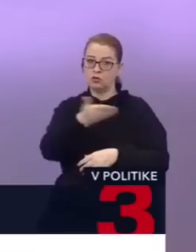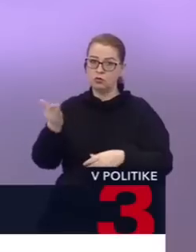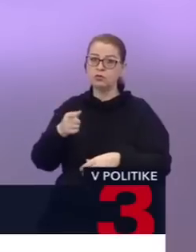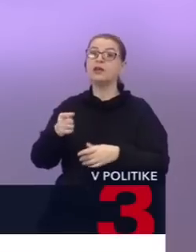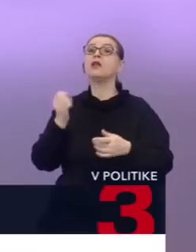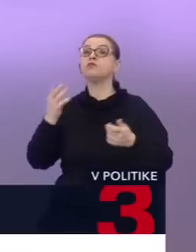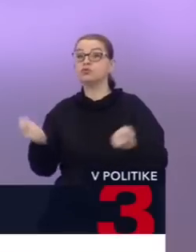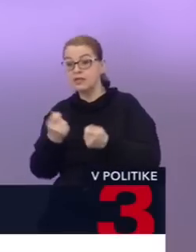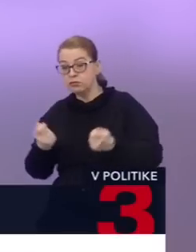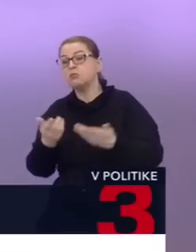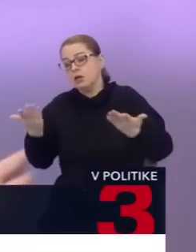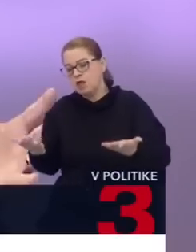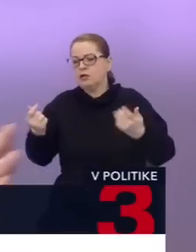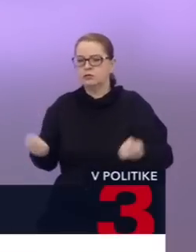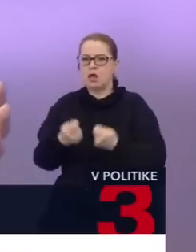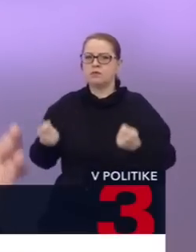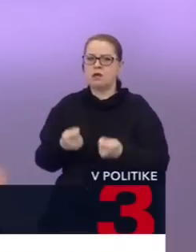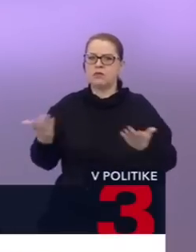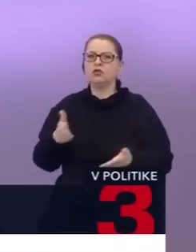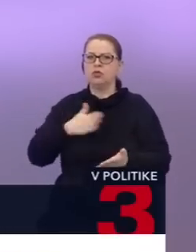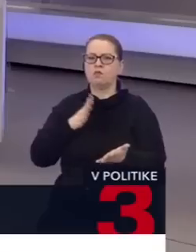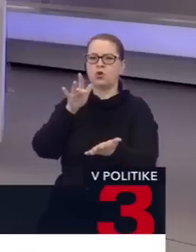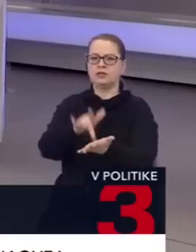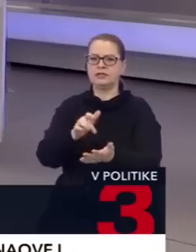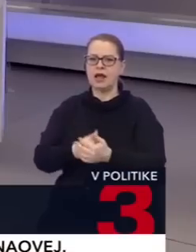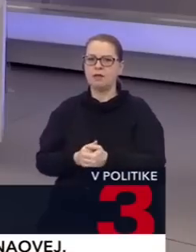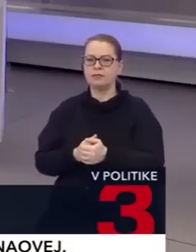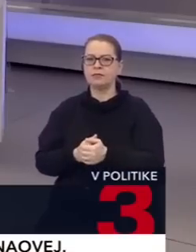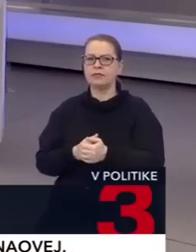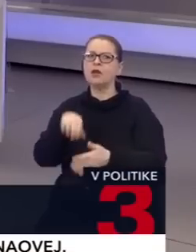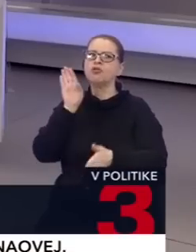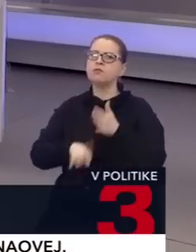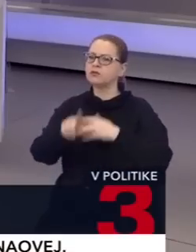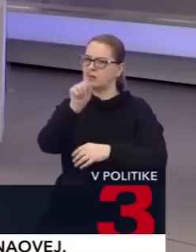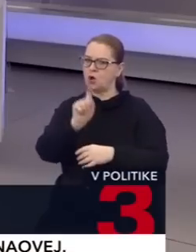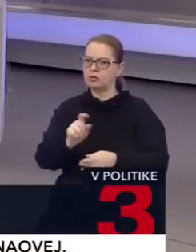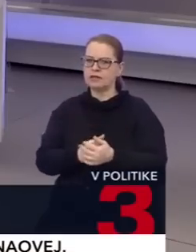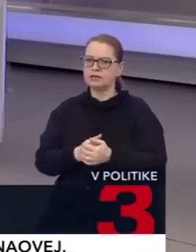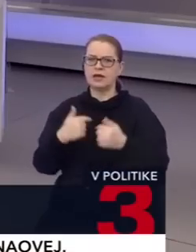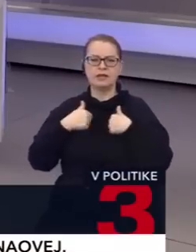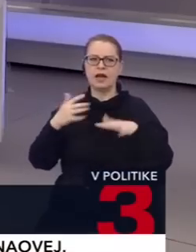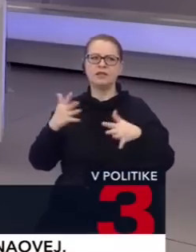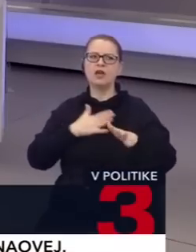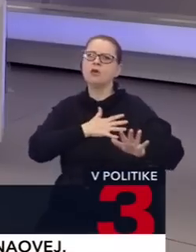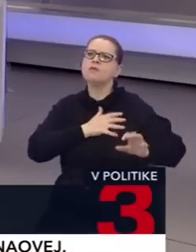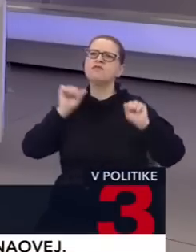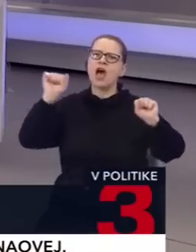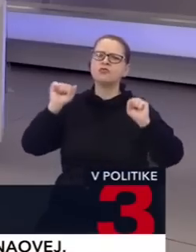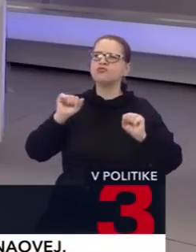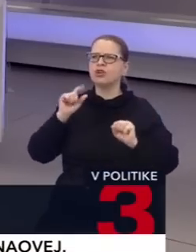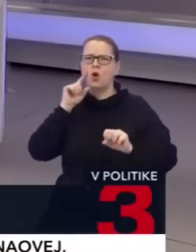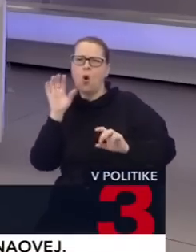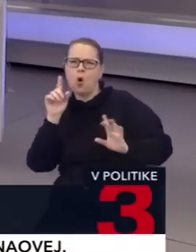septembri, tak v septembri a to je môj cieľ. Nahrali ste mi posledná otázka, napriek tomu, že ja nie som fanúšikov nejakých odhadov